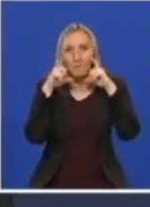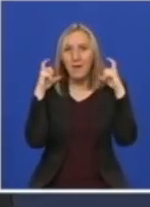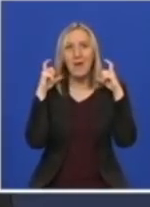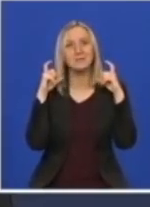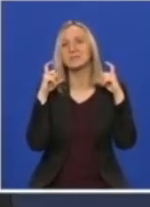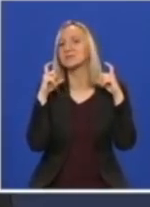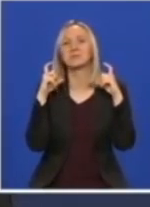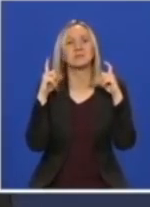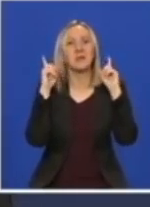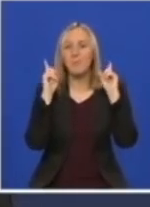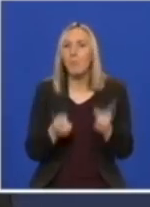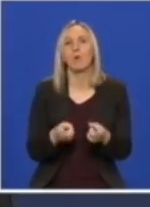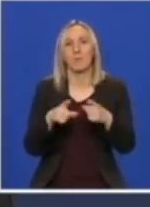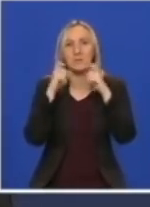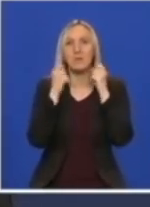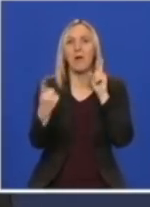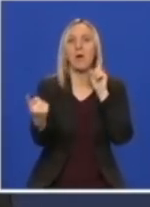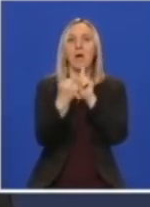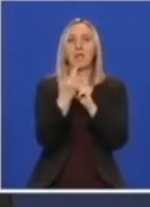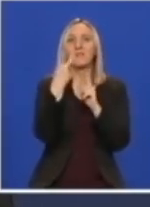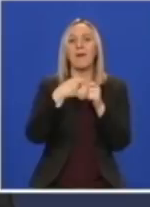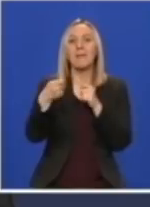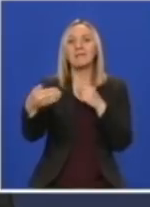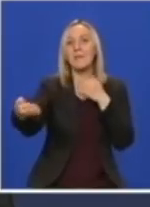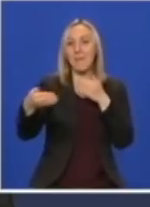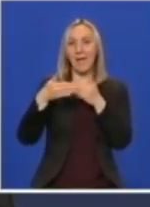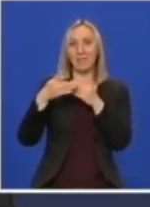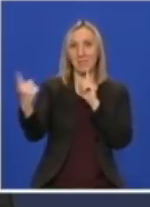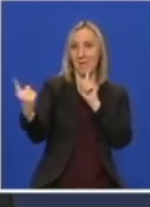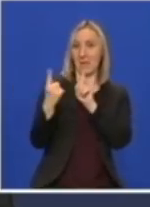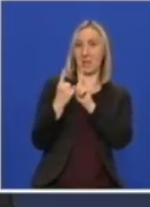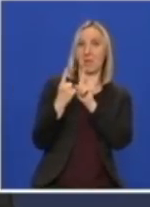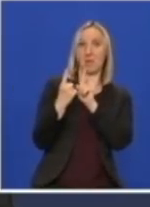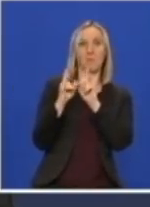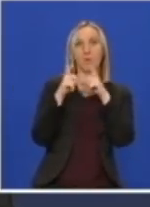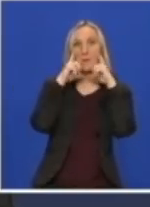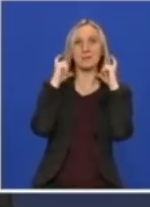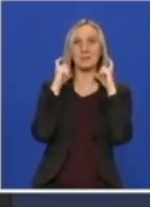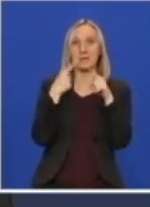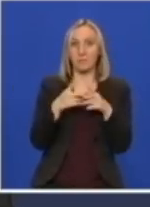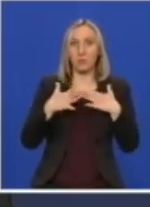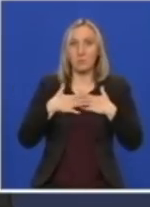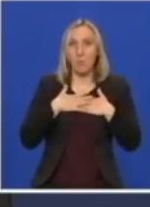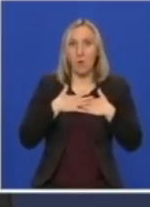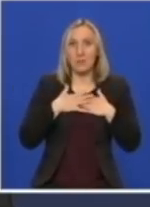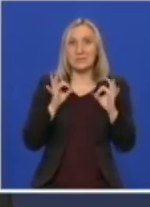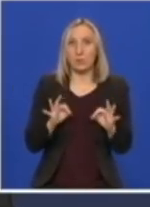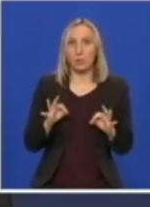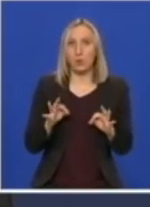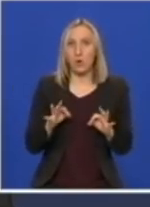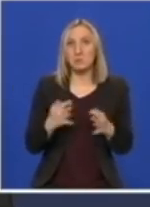staviti ako se približavate na dva metra od nekoga, bilo radi sobstvene bezbednosti,